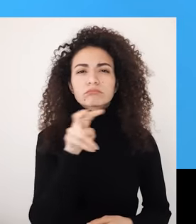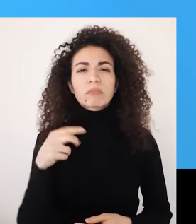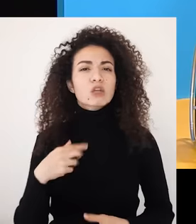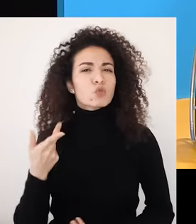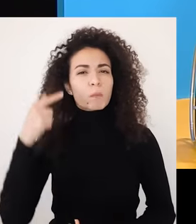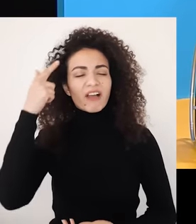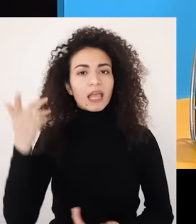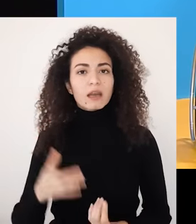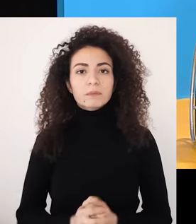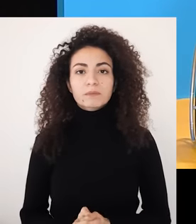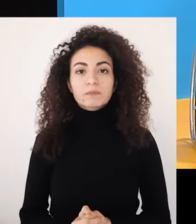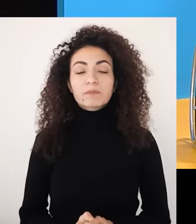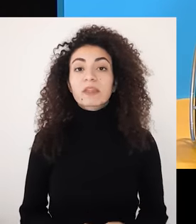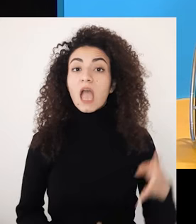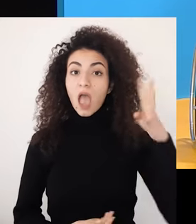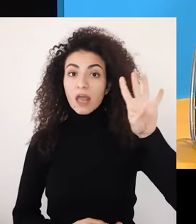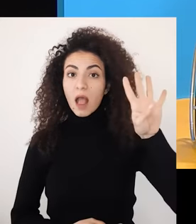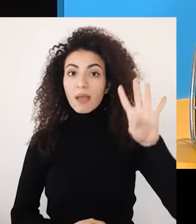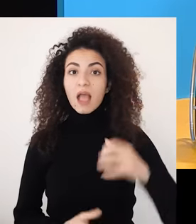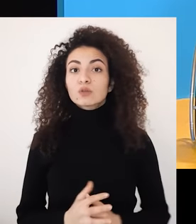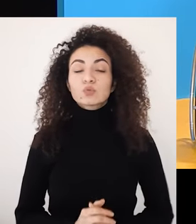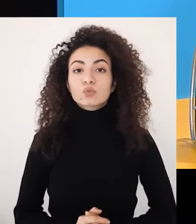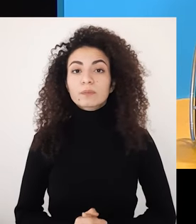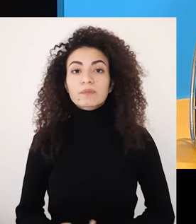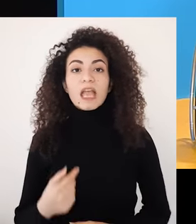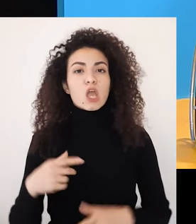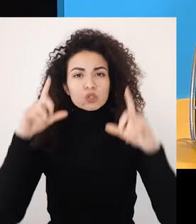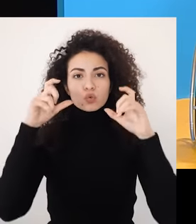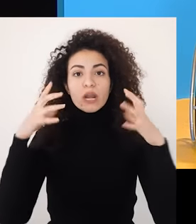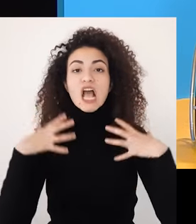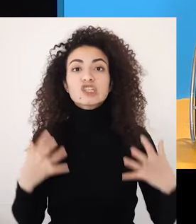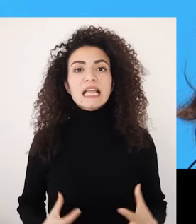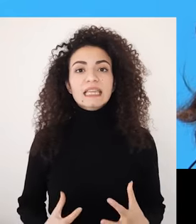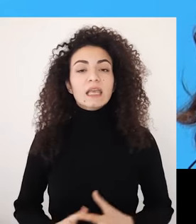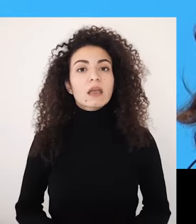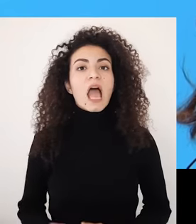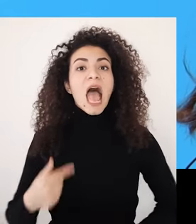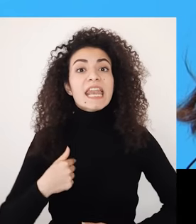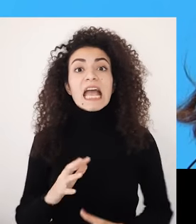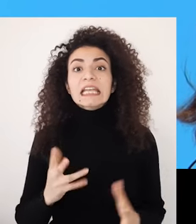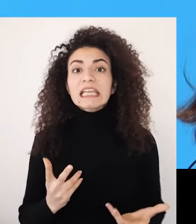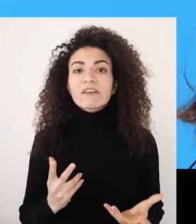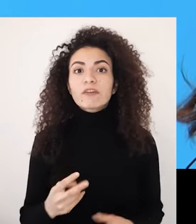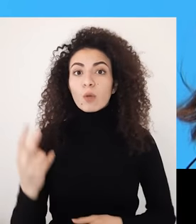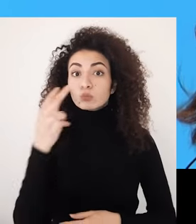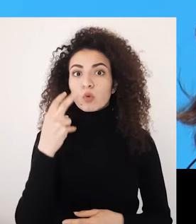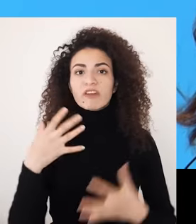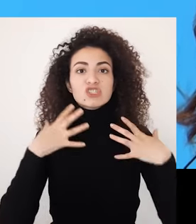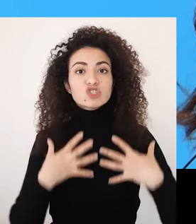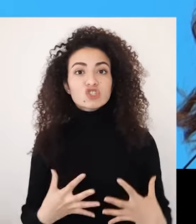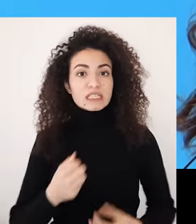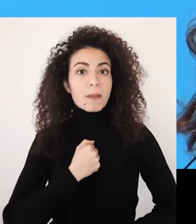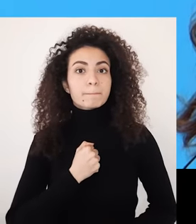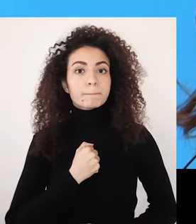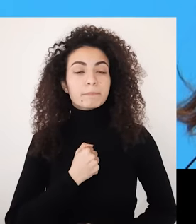وسلبياً أما البعض الرابع فهو مفهوم الصورة الجسدية أي نظرتي وحكم الشخصي على